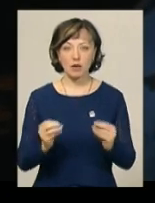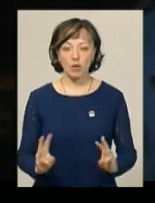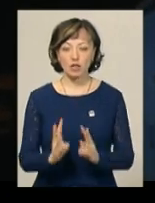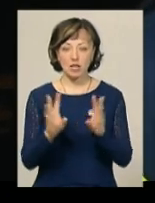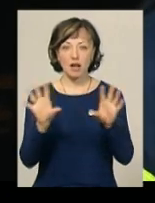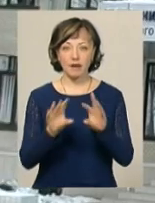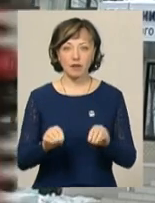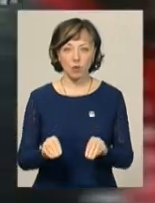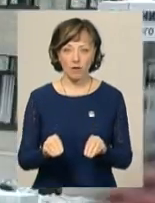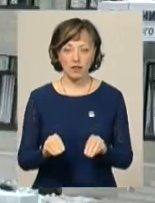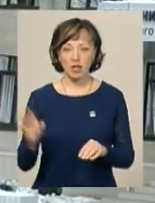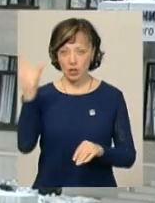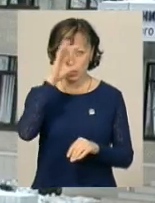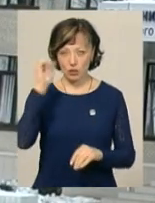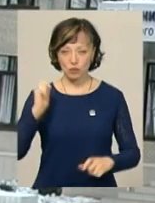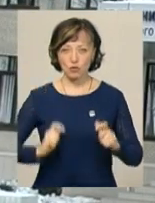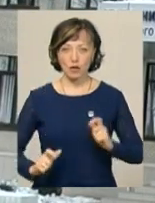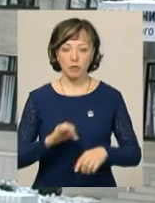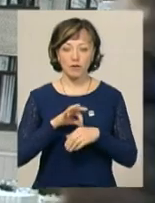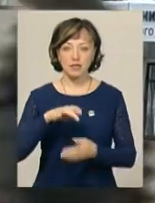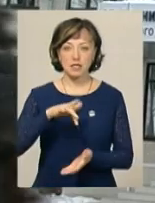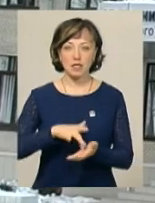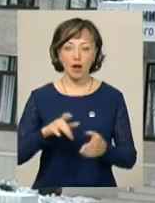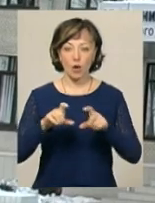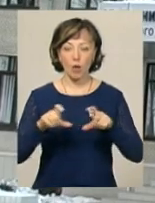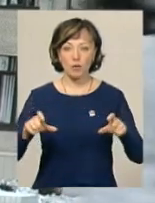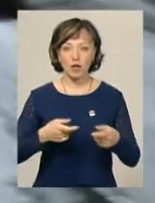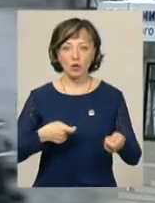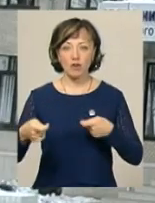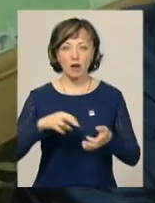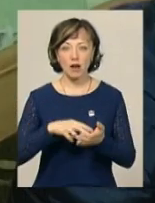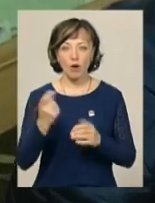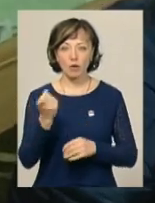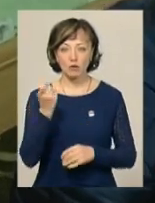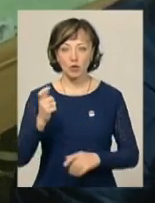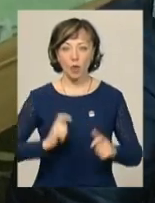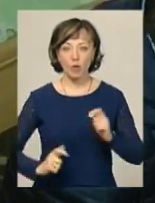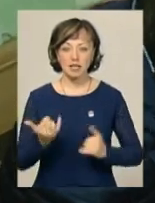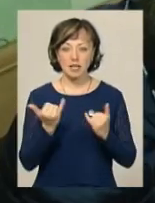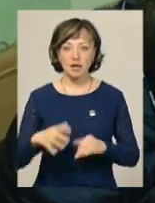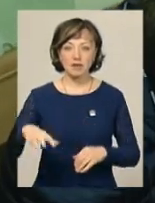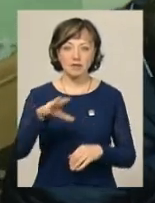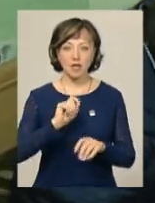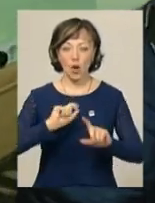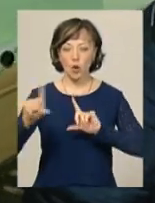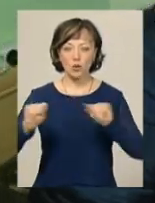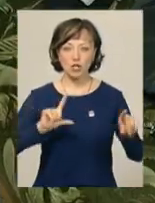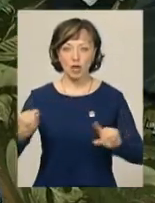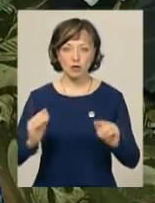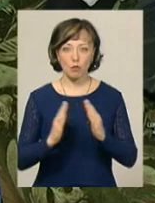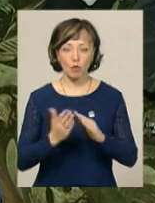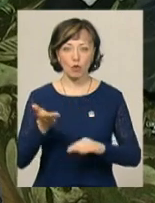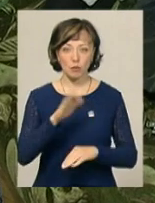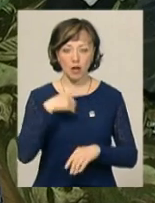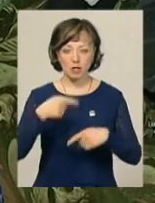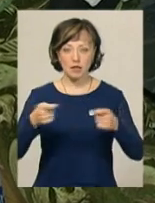ліквідована. Ніч студентки провели у центральному корпусі Торговельно-економічного коледжу. Зараз всі вони роз'їжджаються по домівках, каже